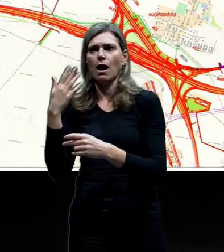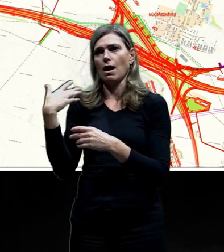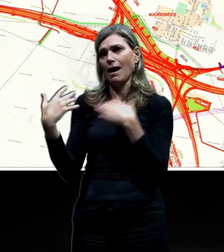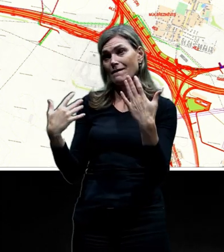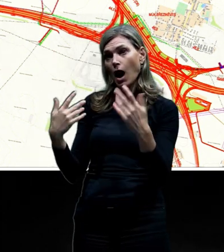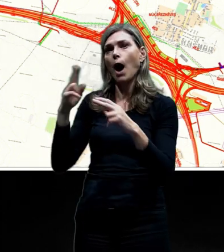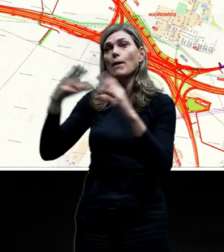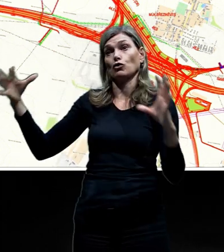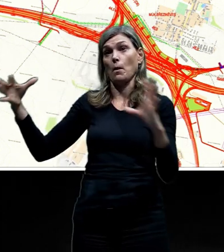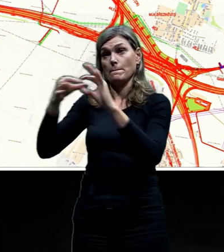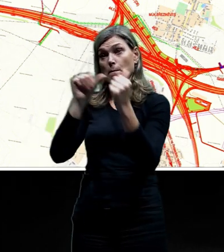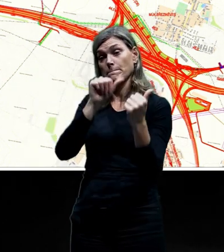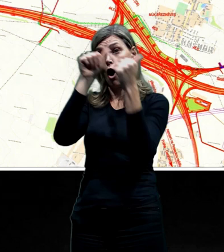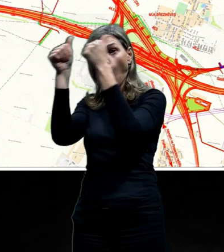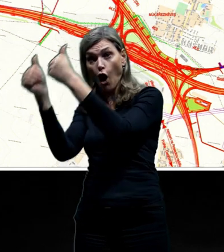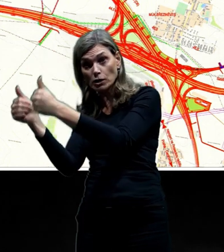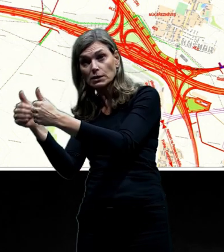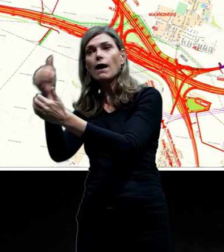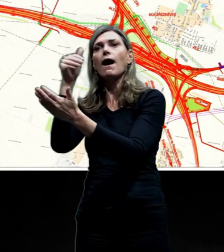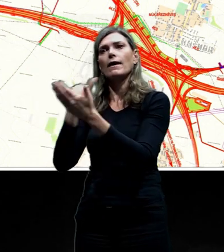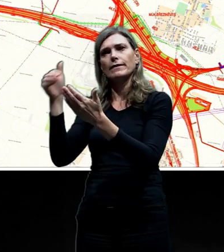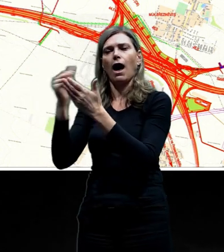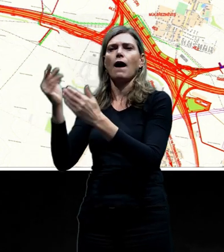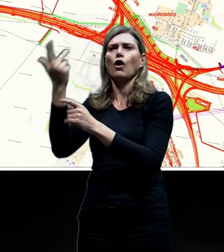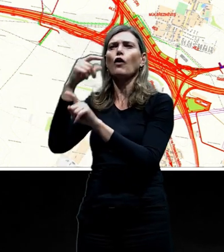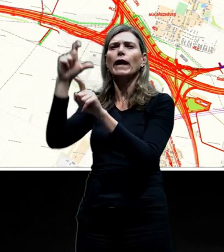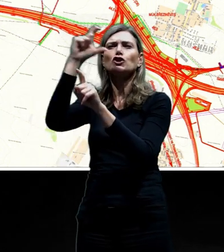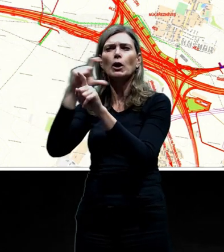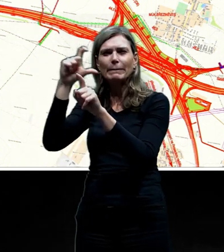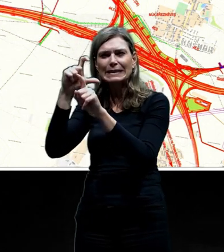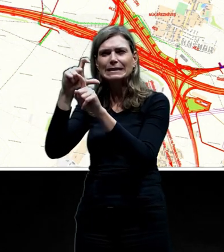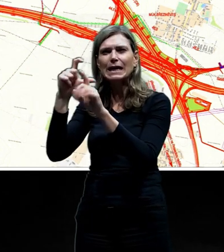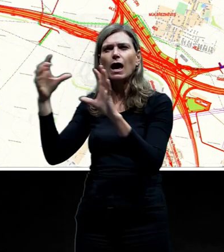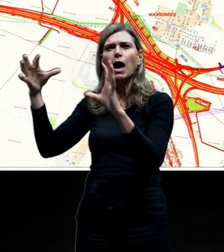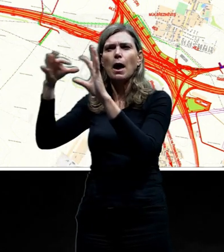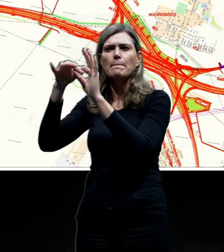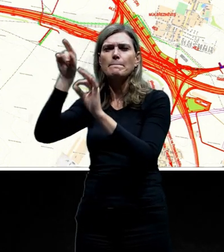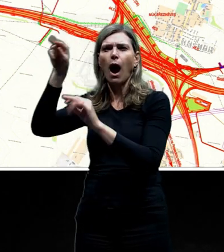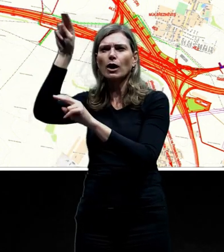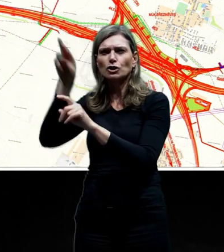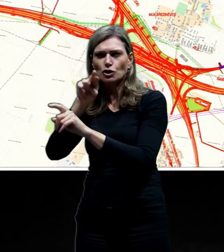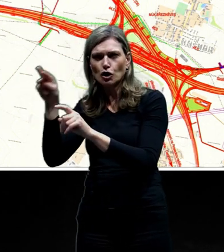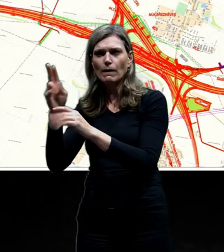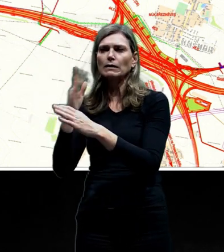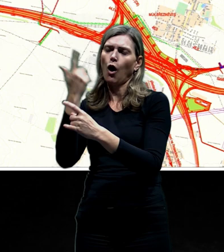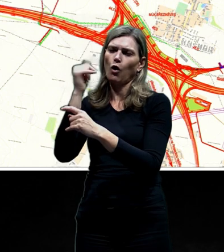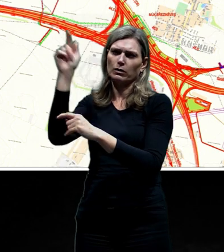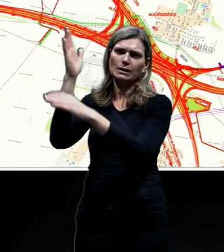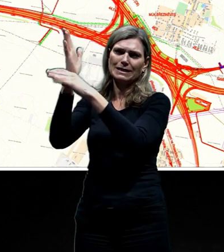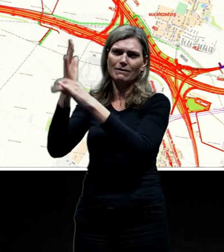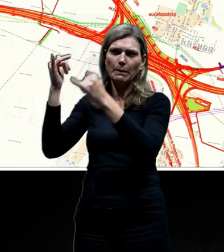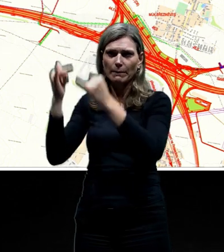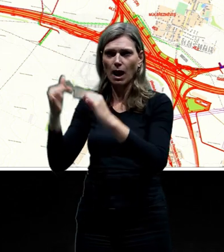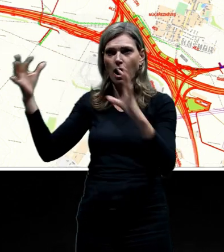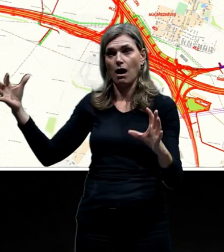Vltavu a pak prochází severně od Čimic, kde je mimoúrovňová křižovatka napojící vlastně sever Prahy v